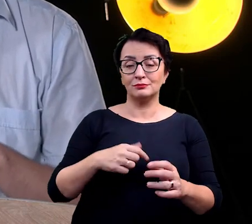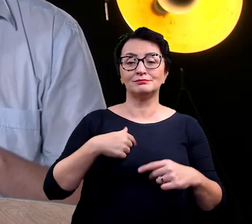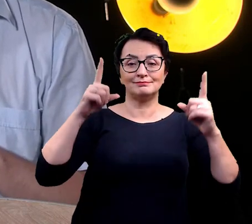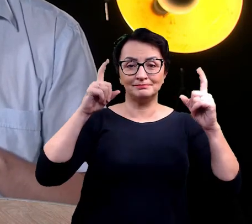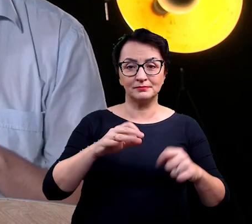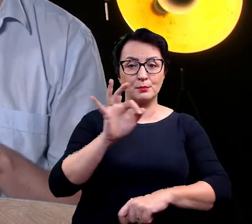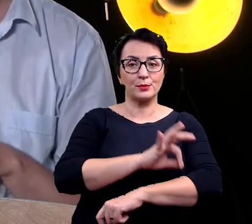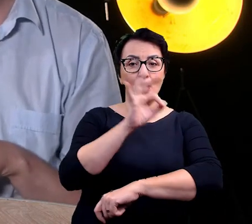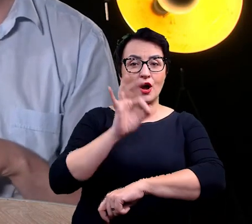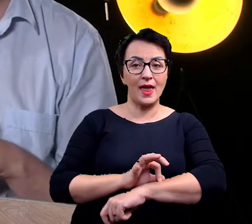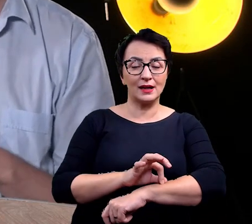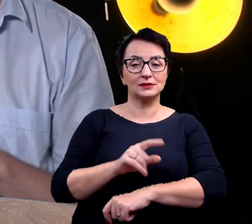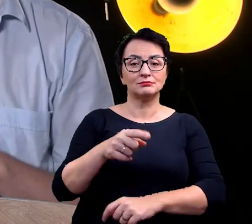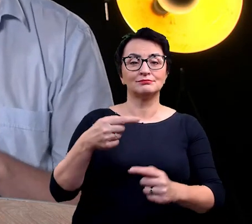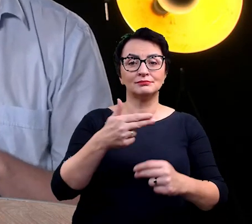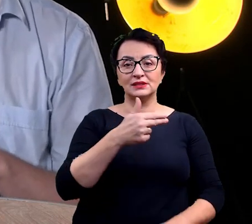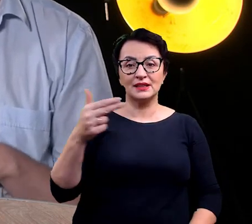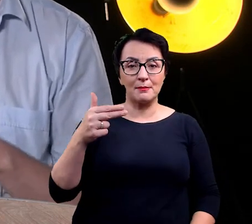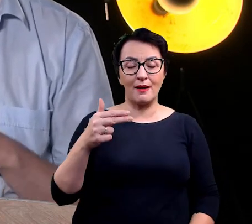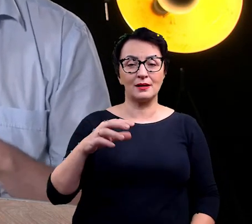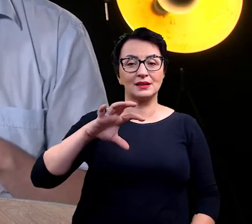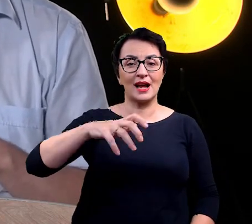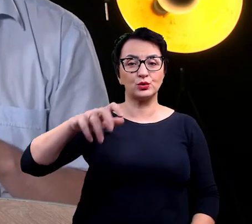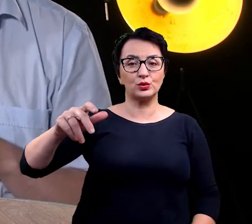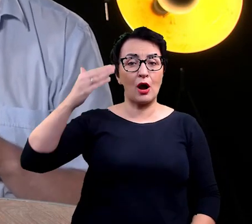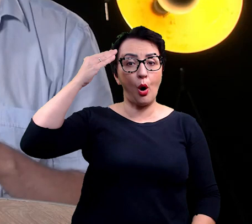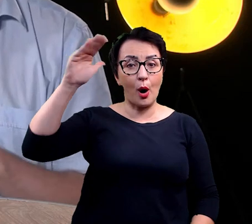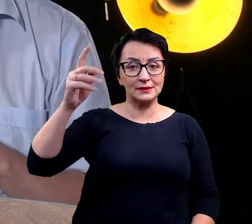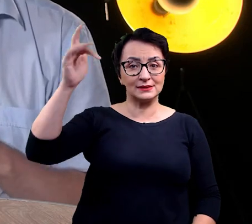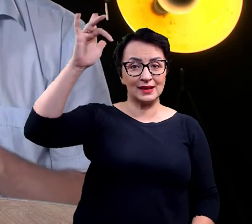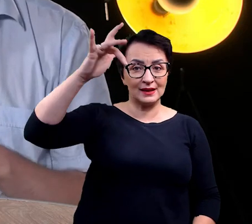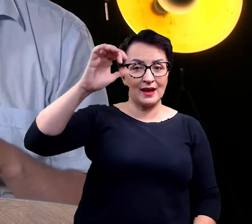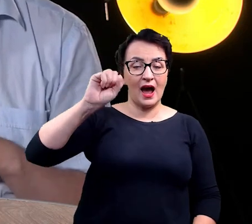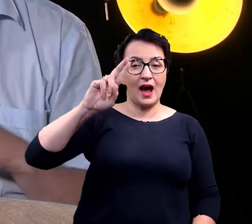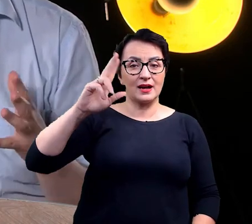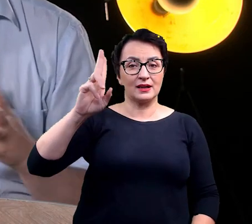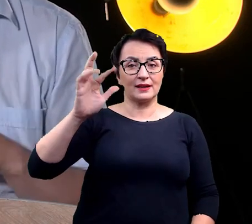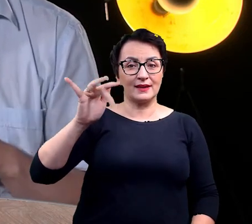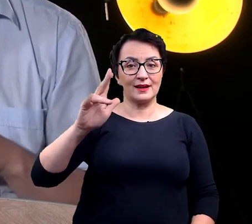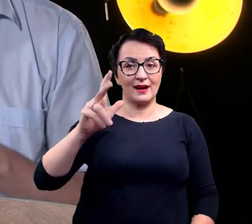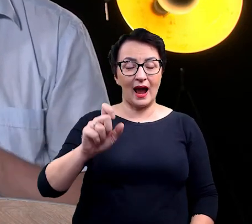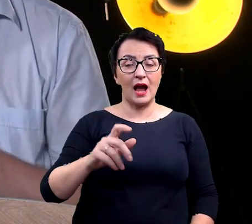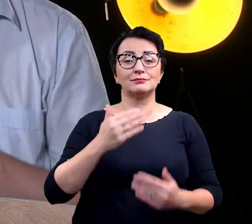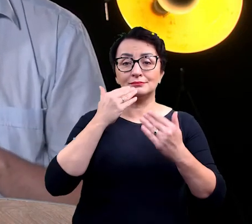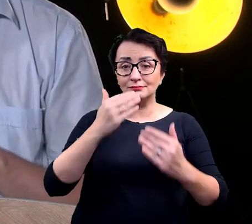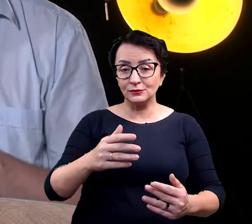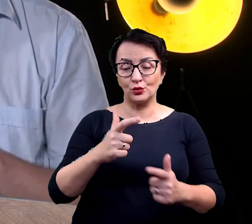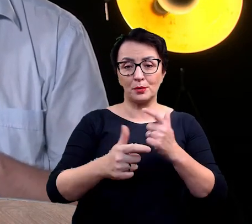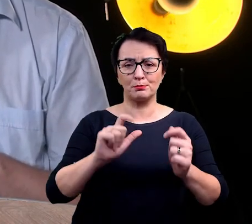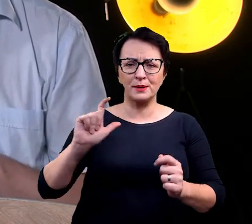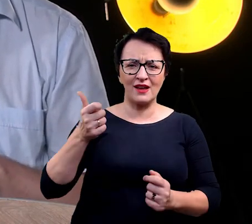gatunków obcych w Arktyce, co potem zaskutkowało opublikowaniem właściwie takiego pierwszego artykułu